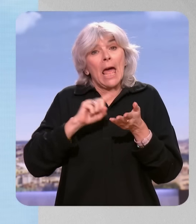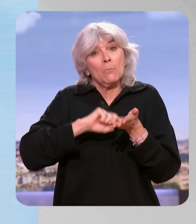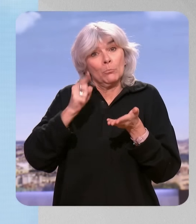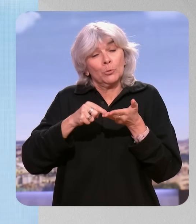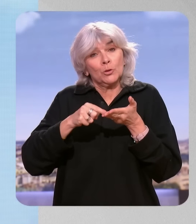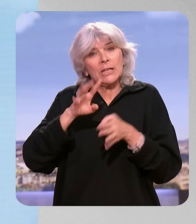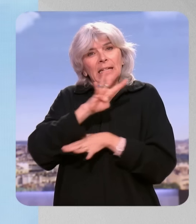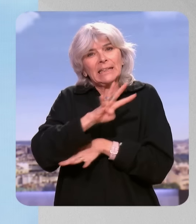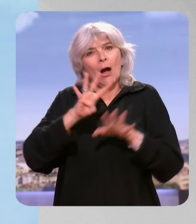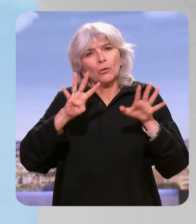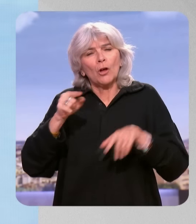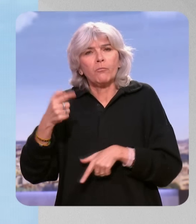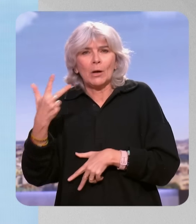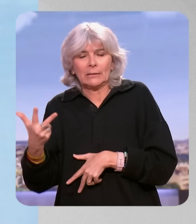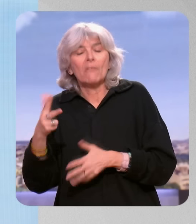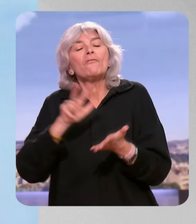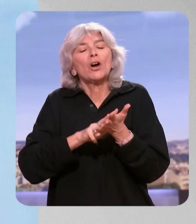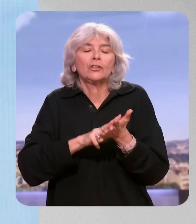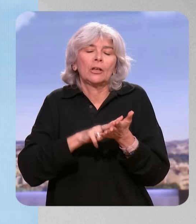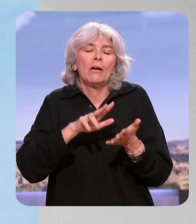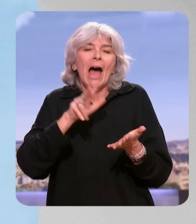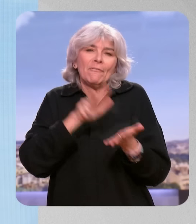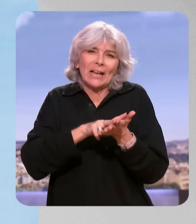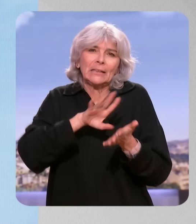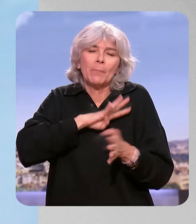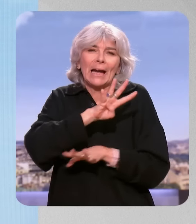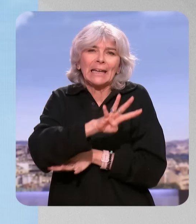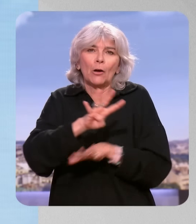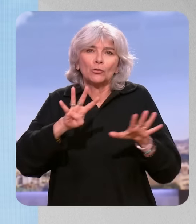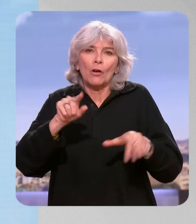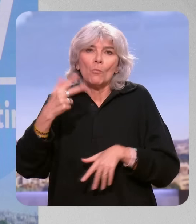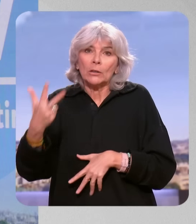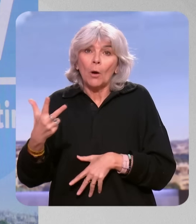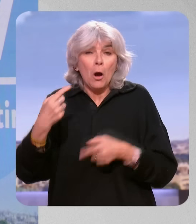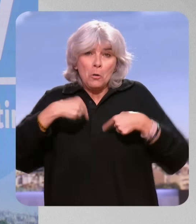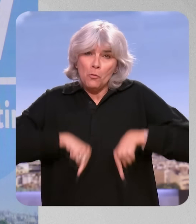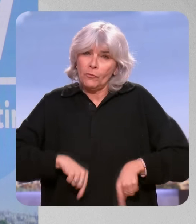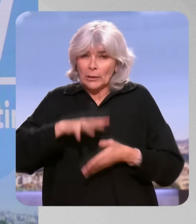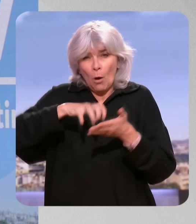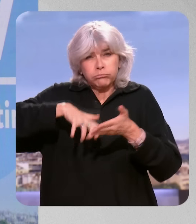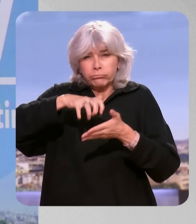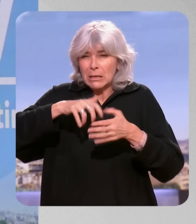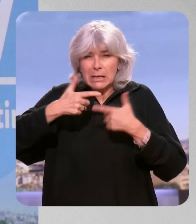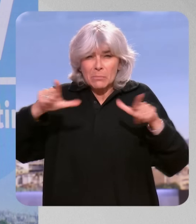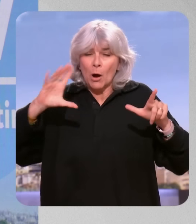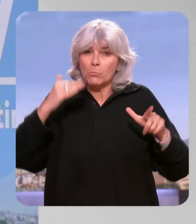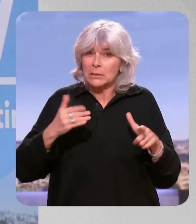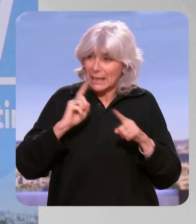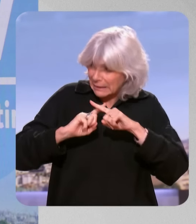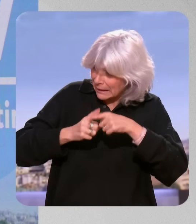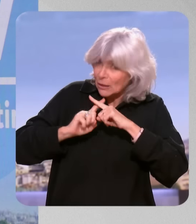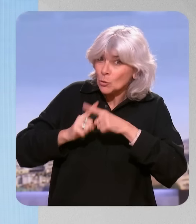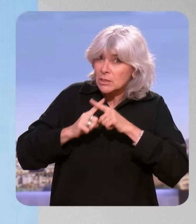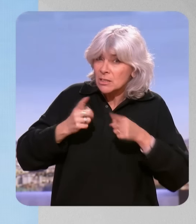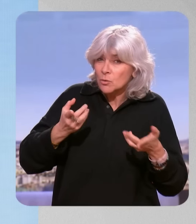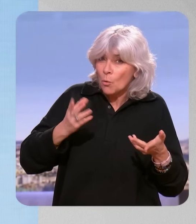va être voté par 49-3, va être adopté par 49-3 à l'Assemblée nationale. Le gouvernement met ce qu'il veut dans le texte, dans ce 49-3. Donc, il faudra négocier